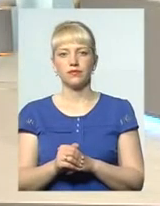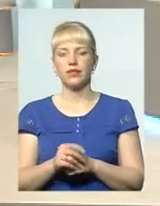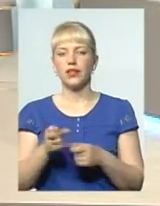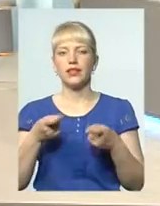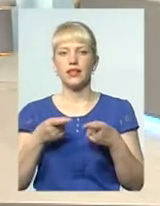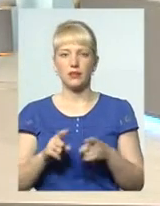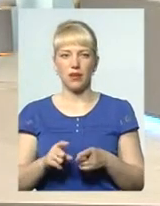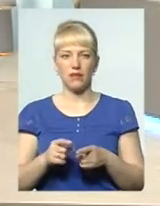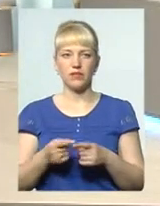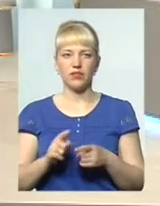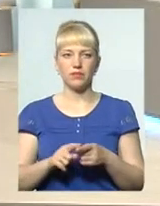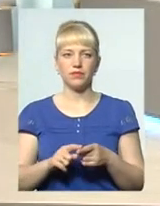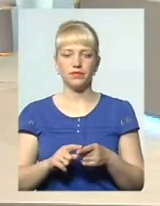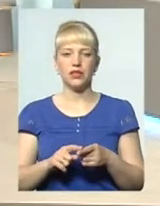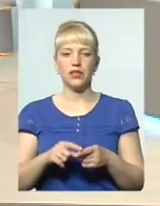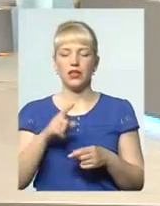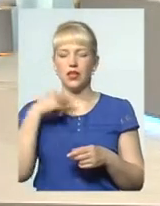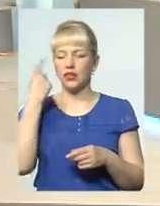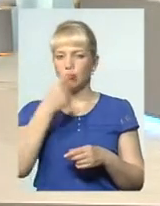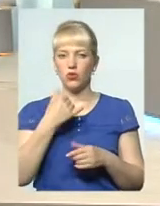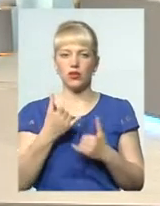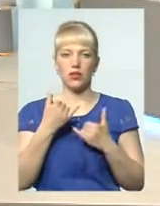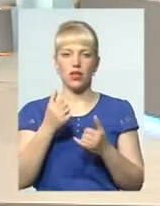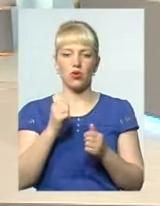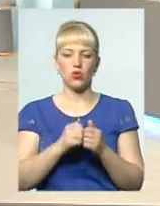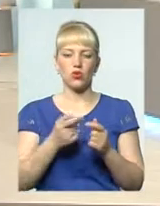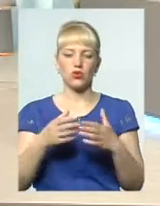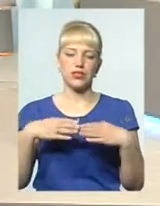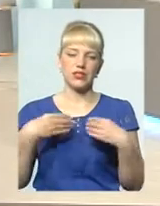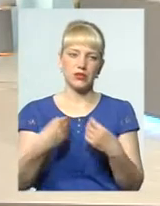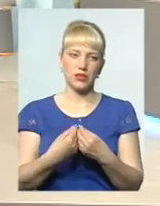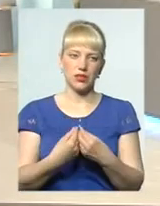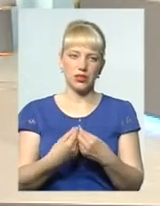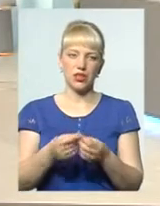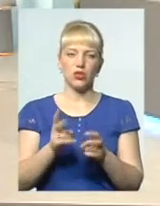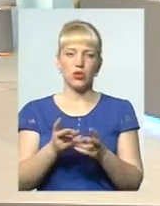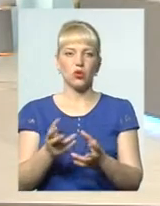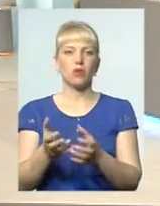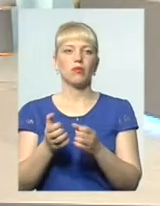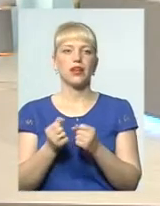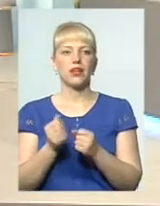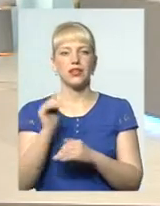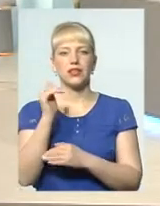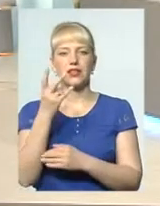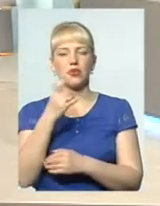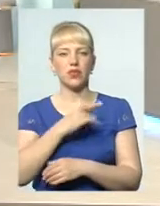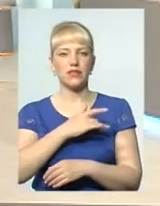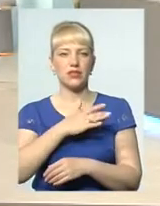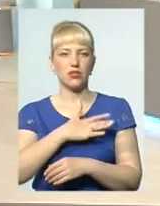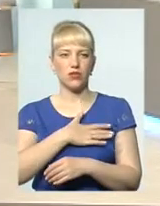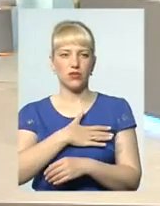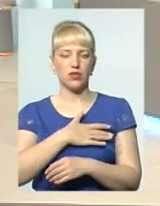Насправді, то заважається індивідуально для кожної той родини чи сім'ї, яка бере дитину на осиновання.